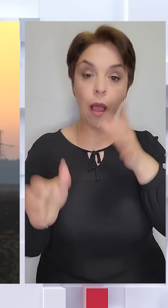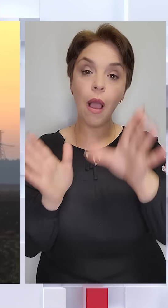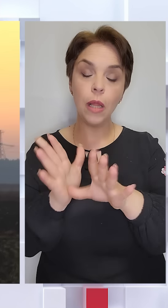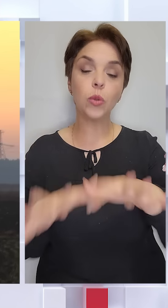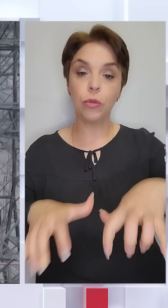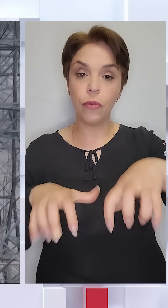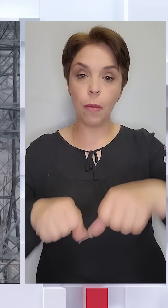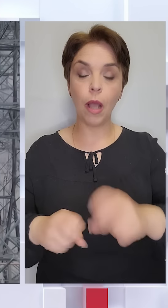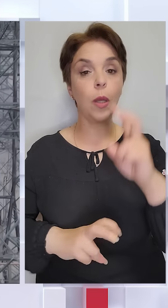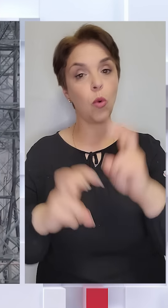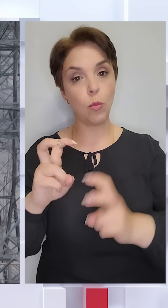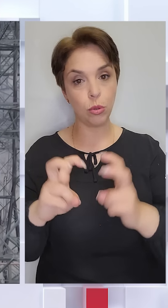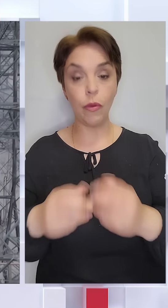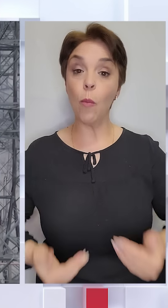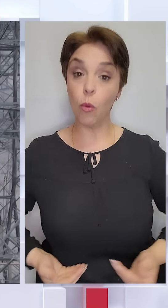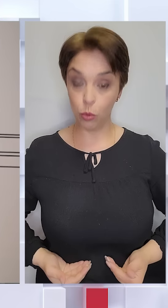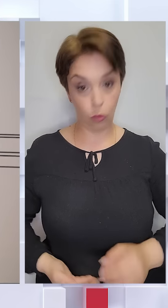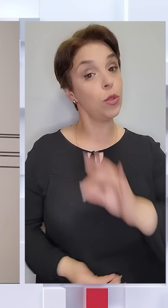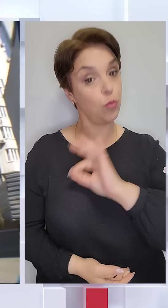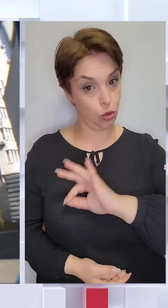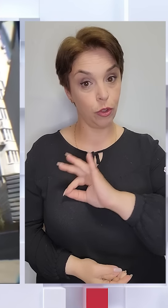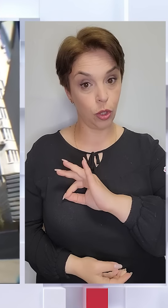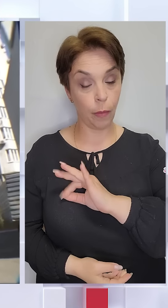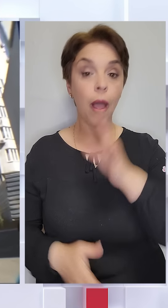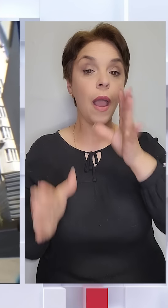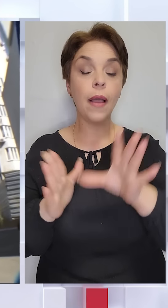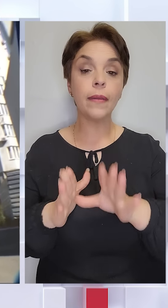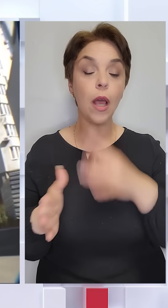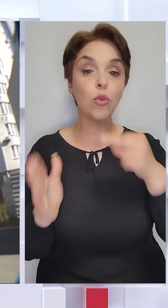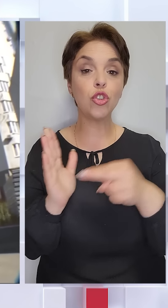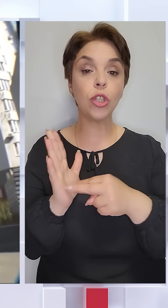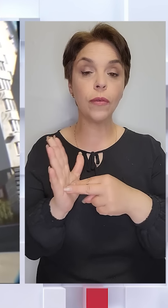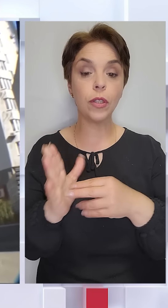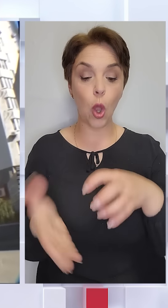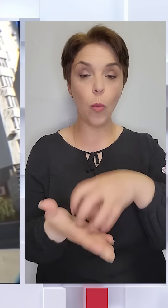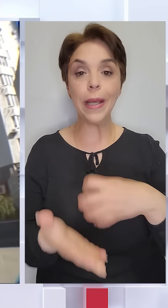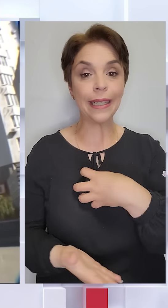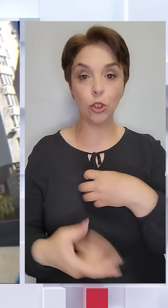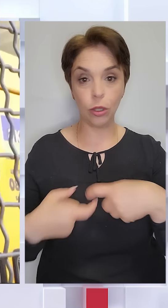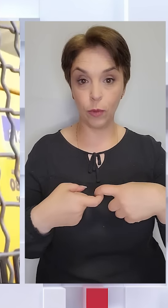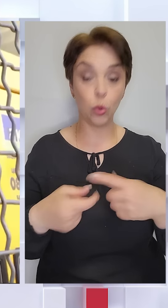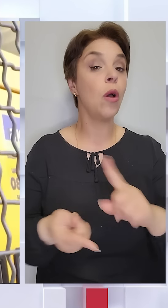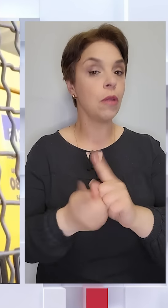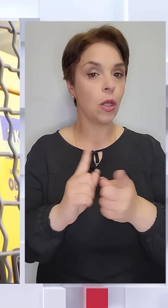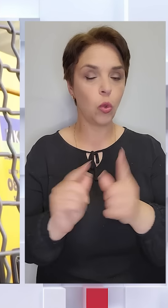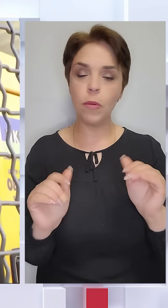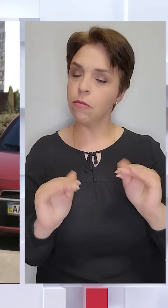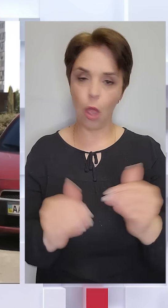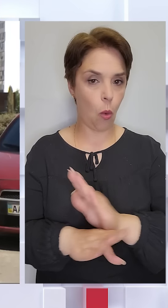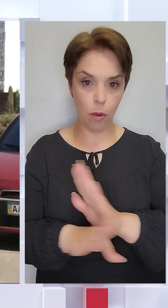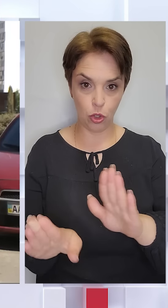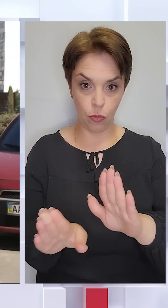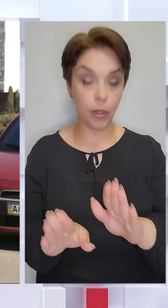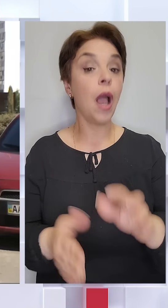вимикатимуть промисловим та побутовим споживачам, енергоживлення об'єктів критичної інфраструктури натомість не обмежуватимуть.